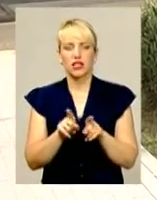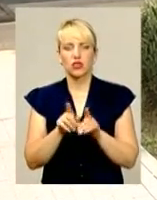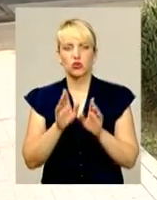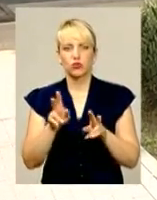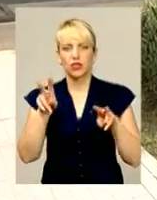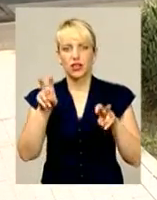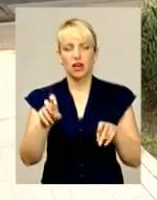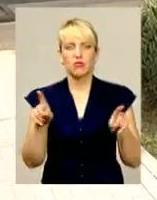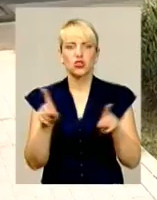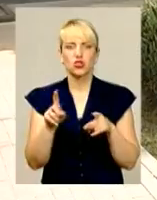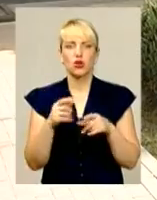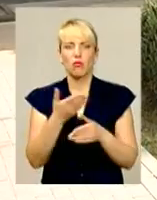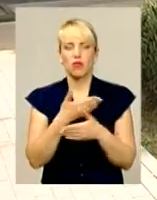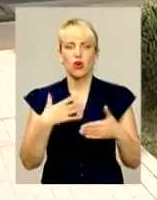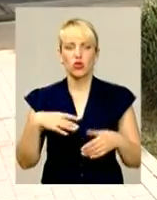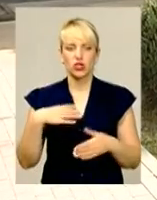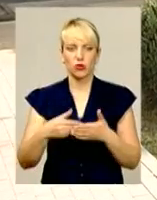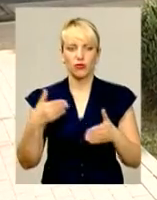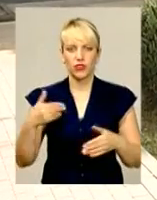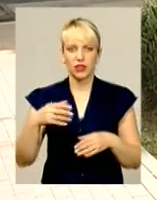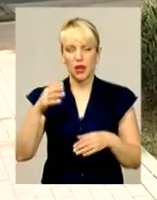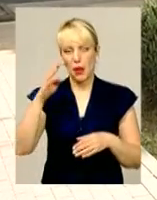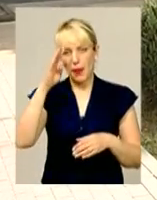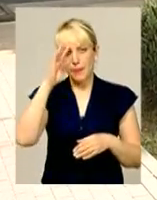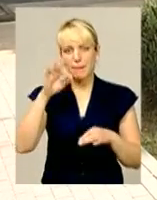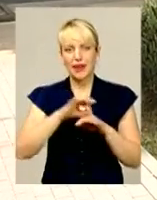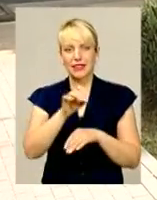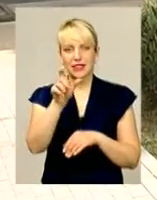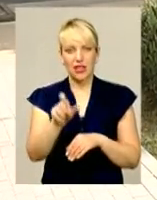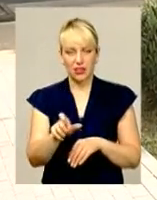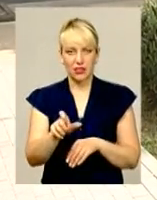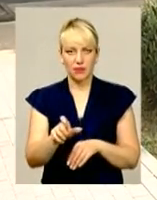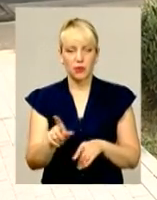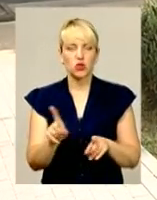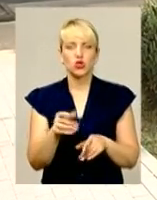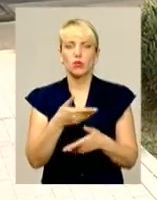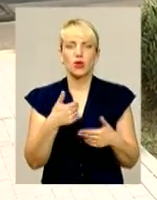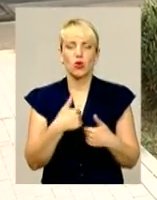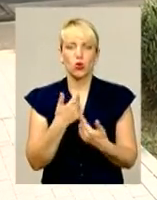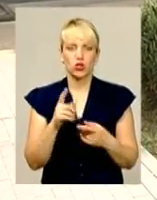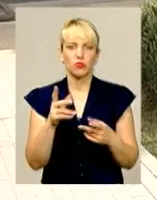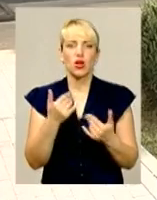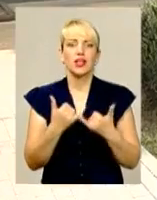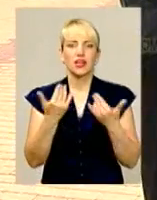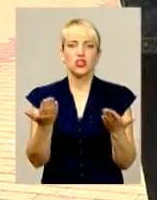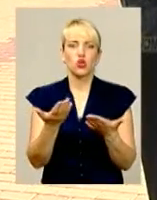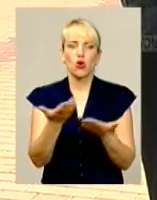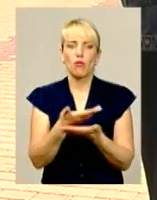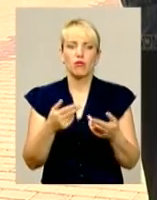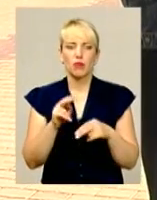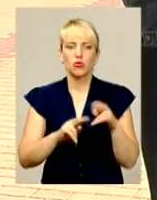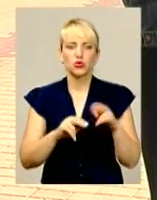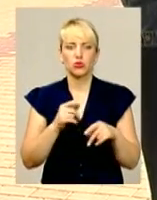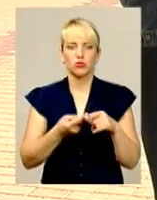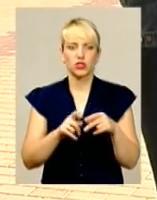така тема буде, що ми, власне, очікуємо від партнера. Що ми хочемо, для чого ми будуємо ці стосунки, бо часом ми починаємо стосунки, не знаючи